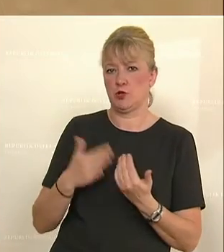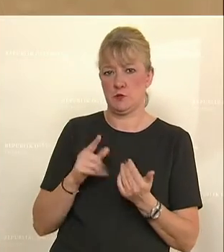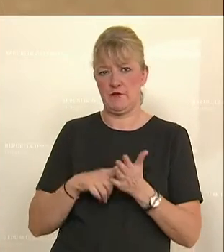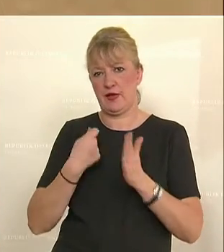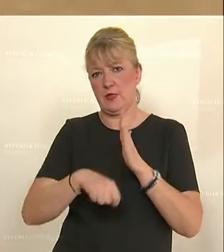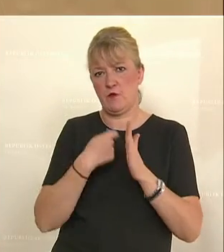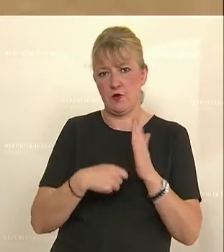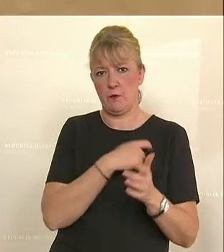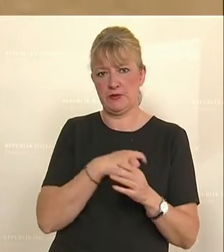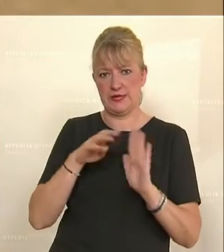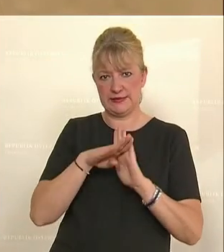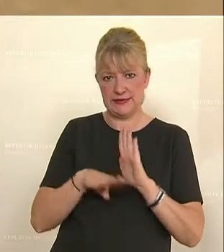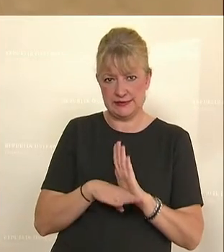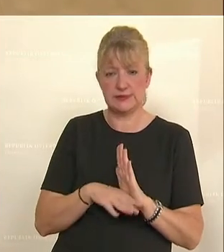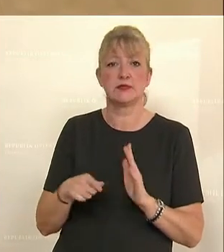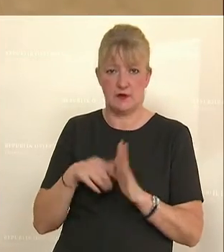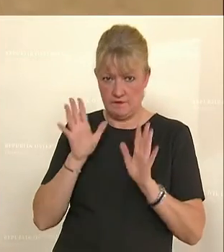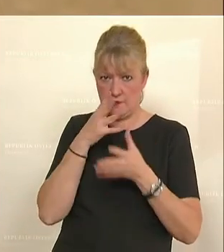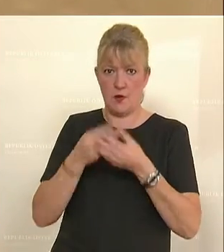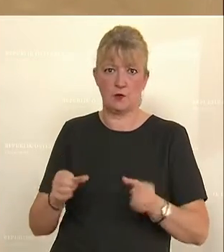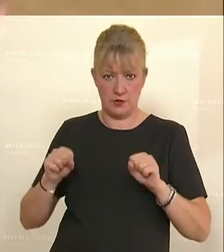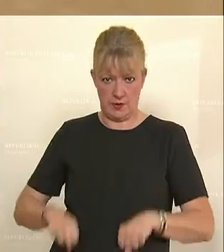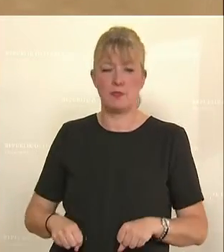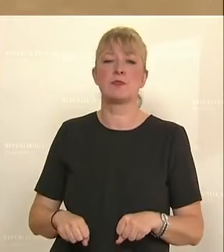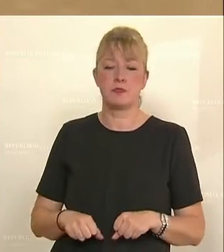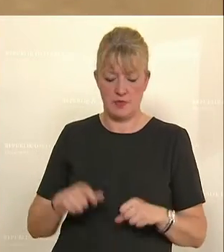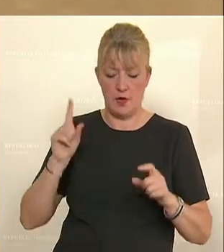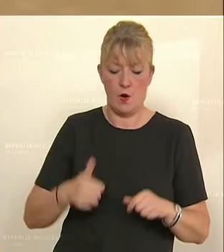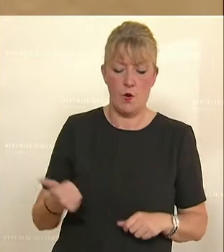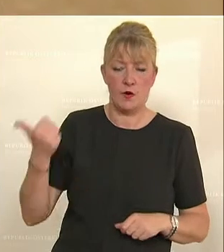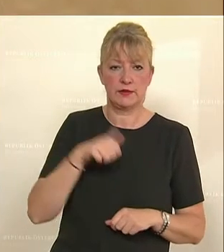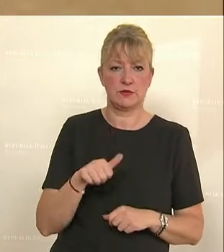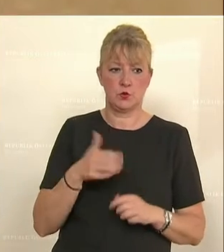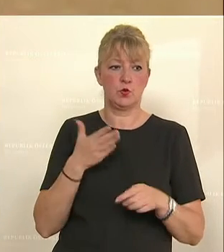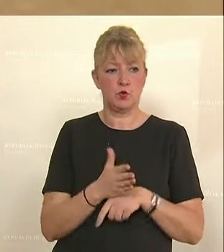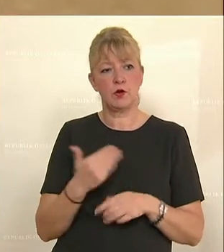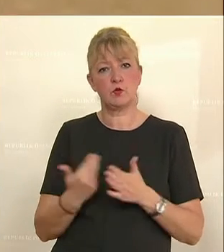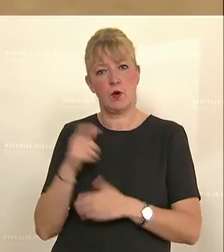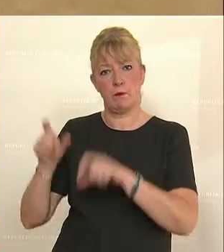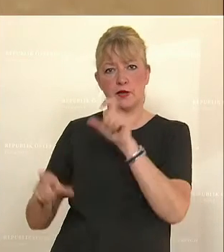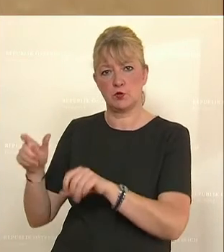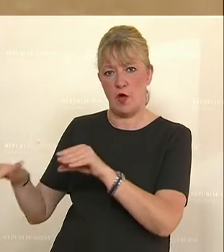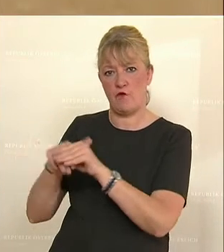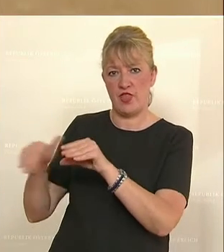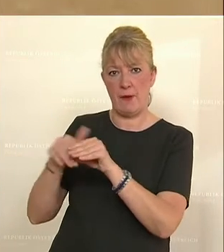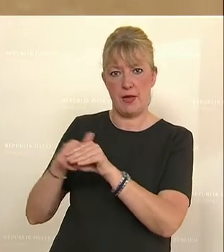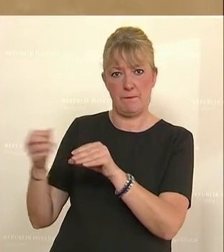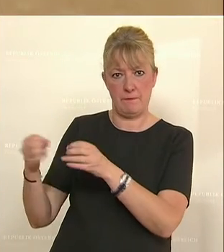Novellierung des Parteiengesetzes, bewältigt werden können, zusätzlich auch durch neue Personalaufnahmen.